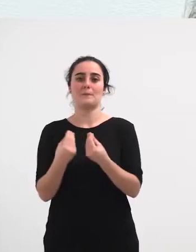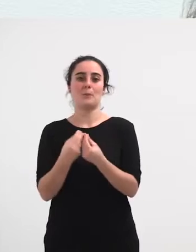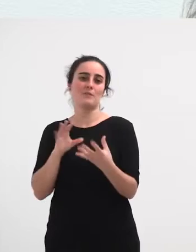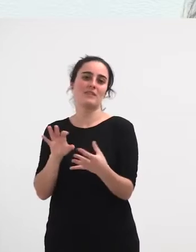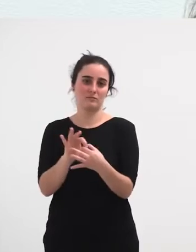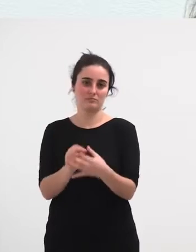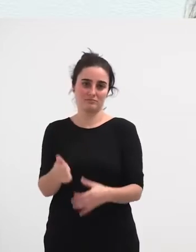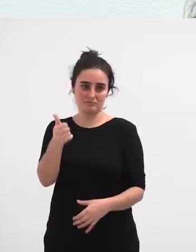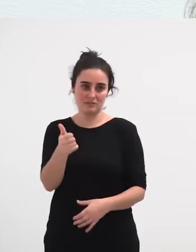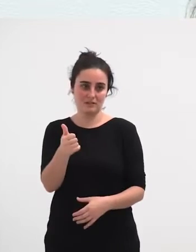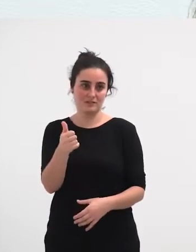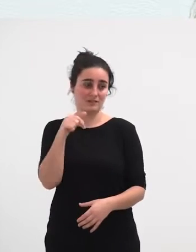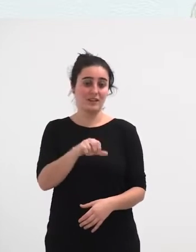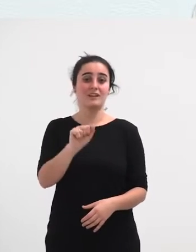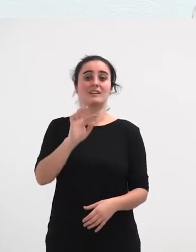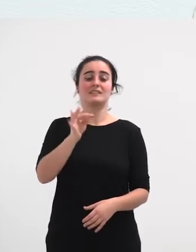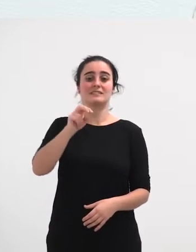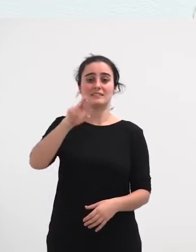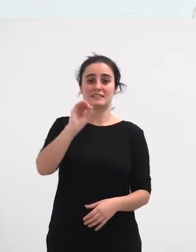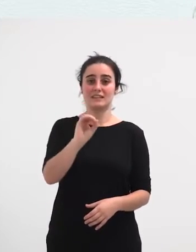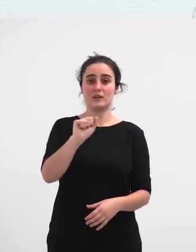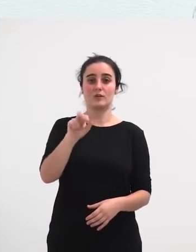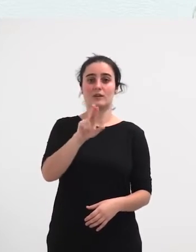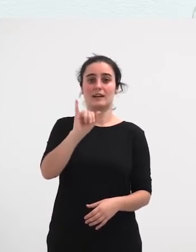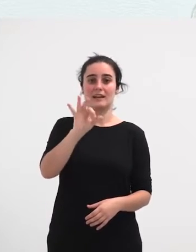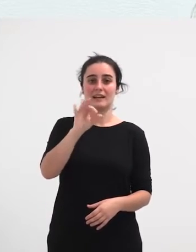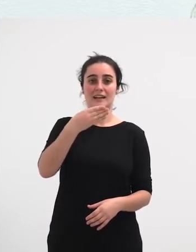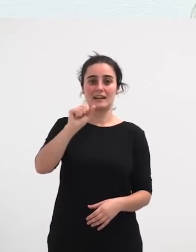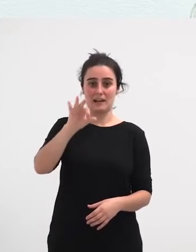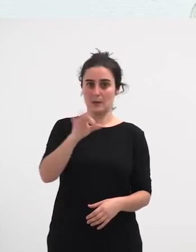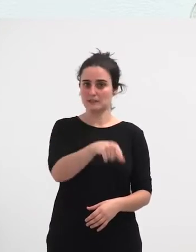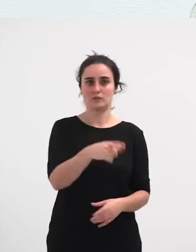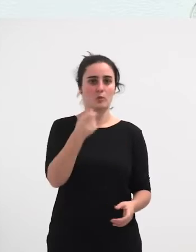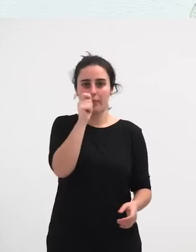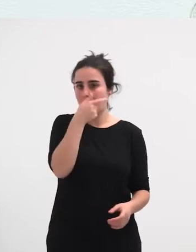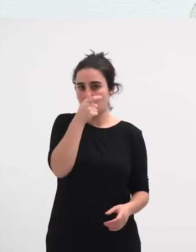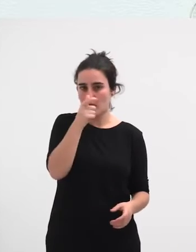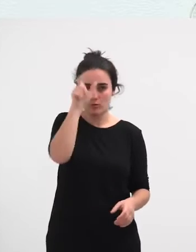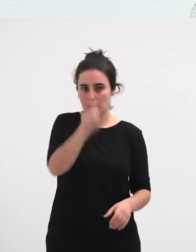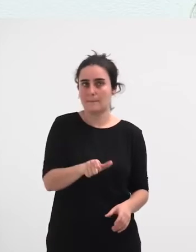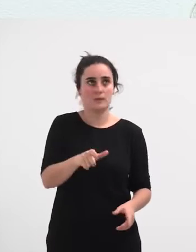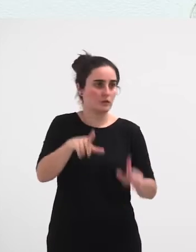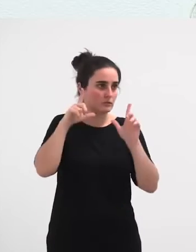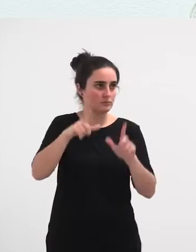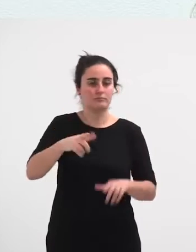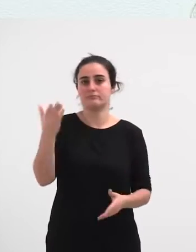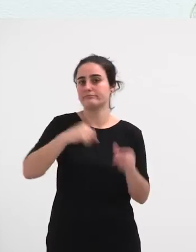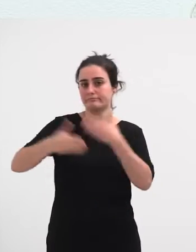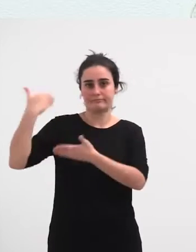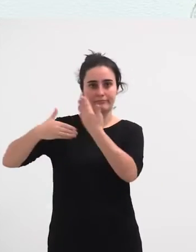badago, emakume bat, xaro arribaz, irungo mitiketako bat, eta esaten du, beti dago,